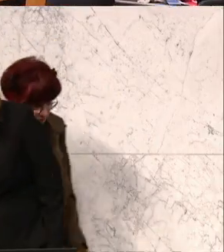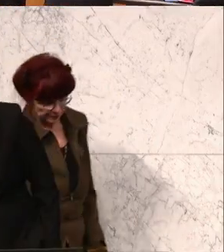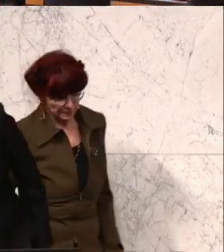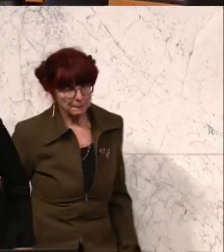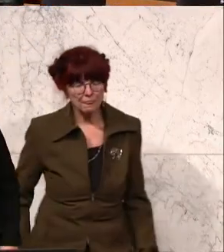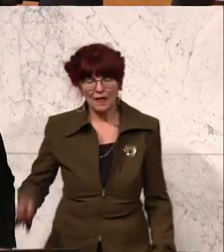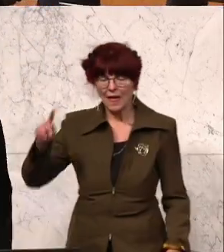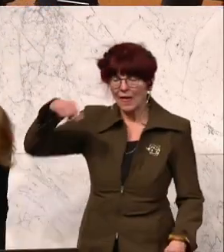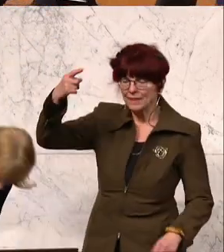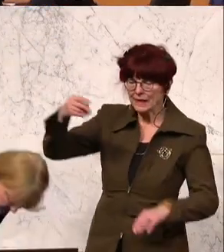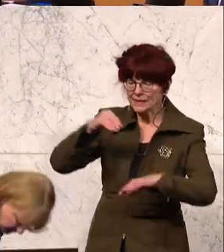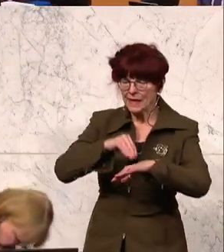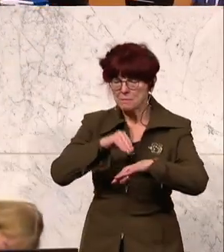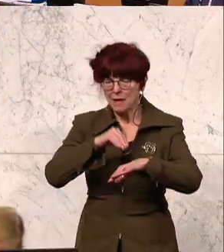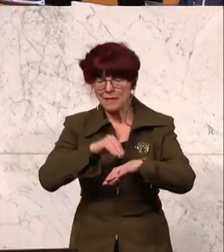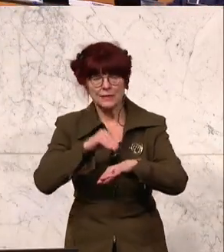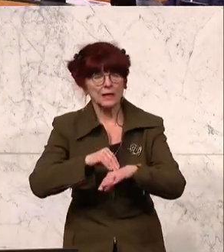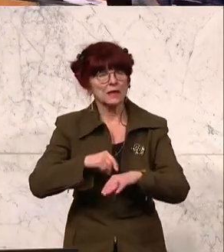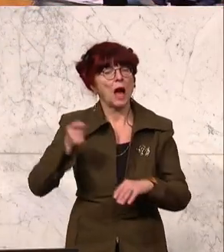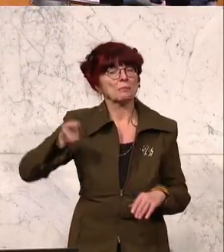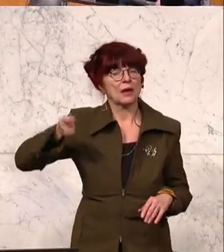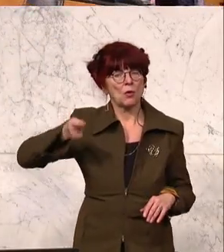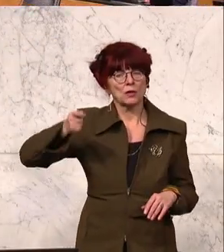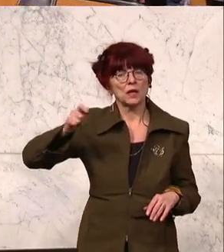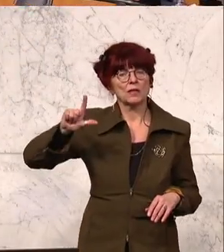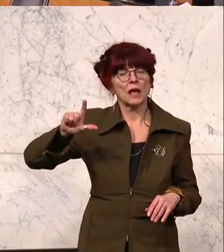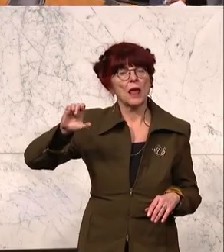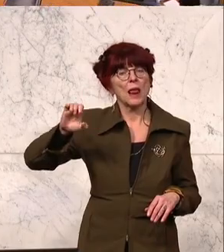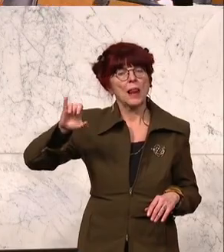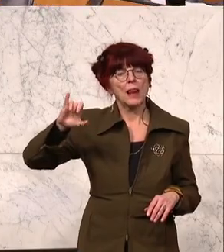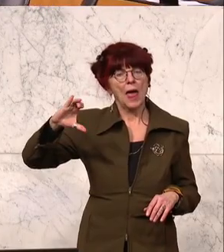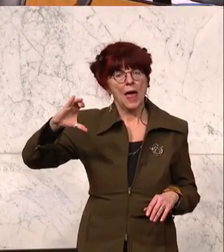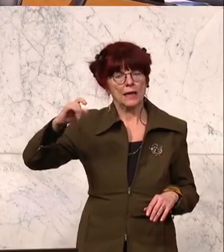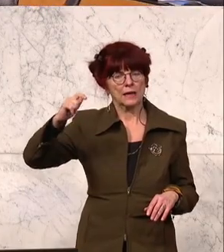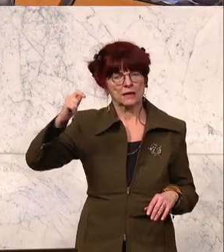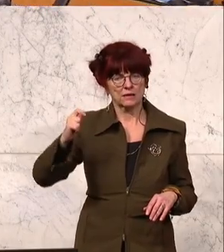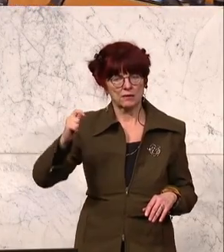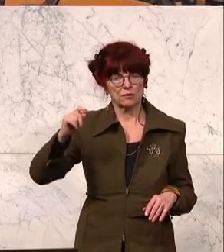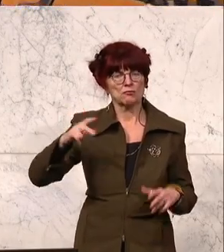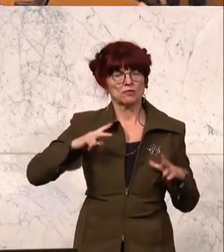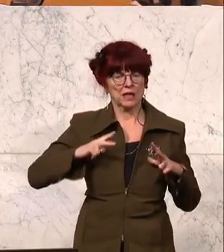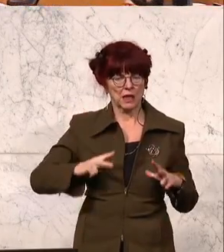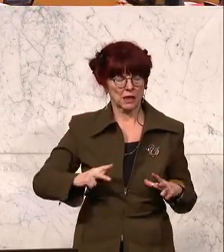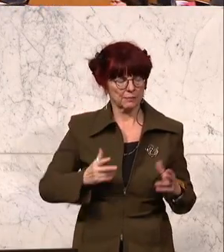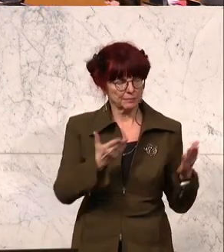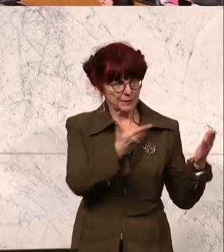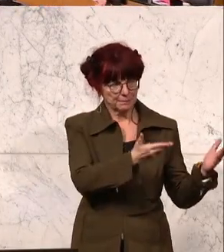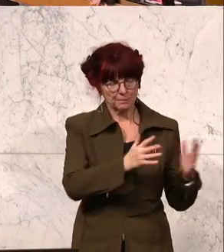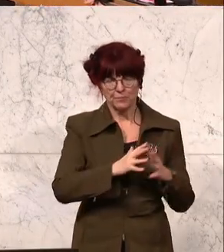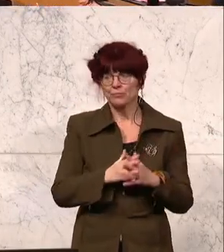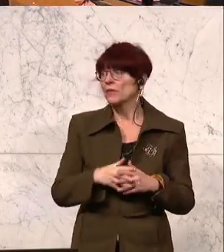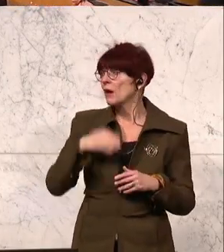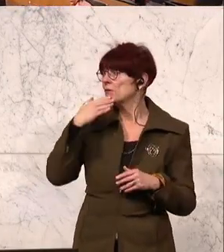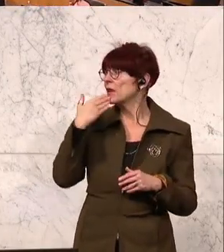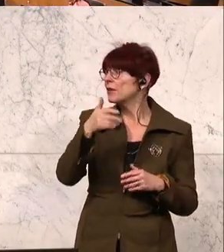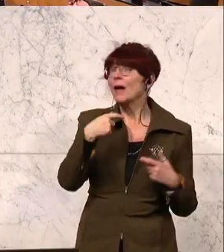Informationsfreiheitsgesetz. So Nikolaus Scherack, der Verfassungssprecher der NEOS, er kritisiert, wie bereits Harald Stephan von der FPÖ,